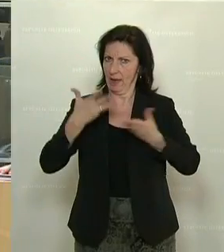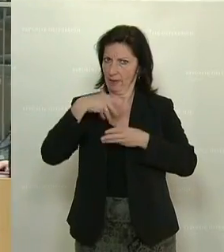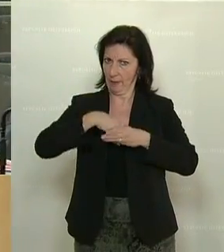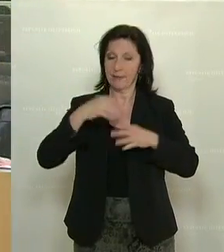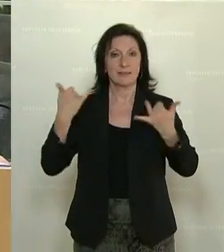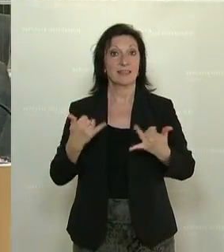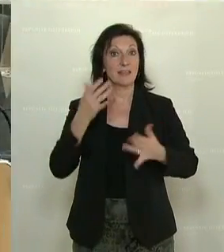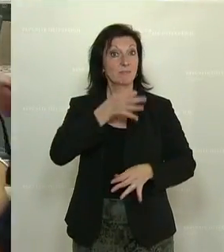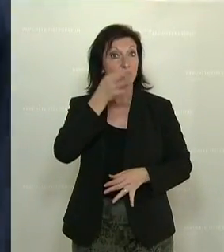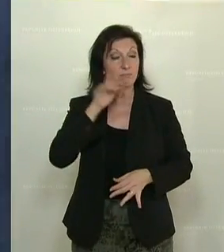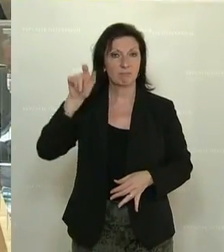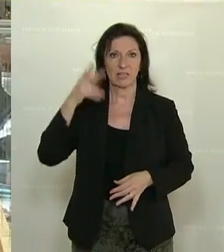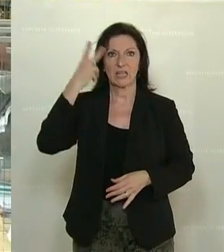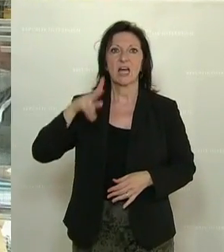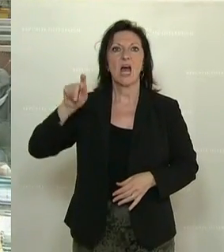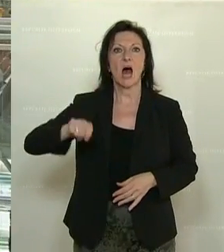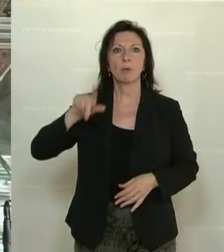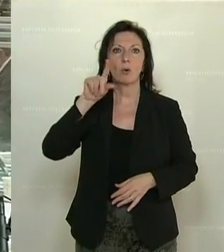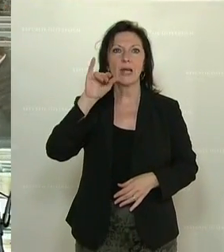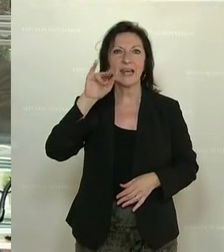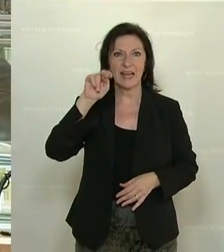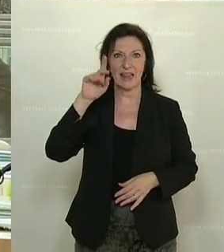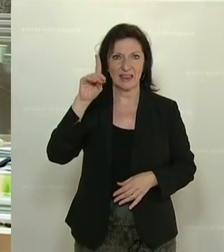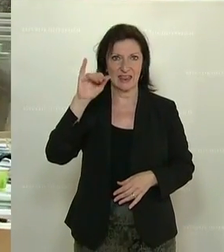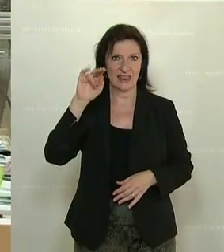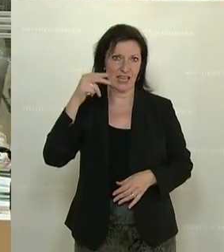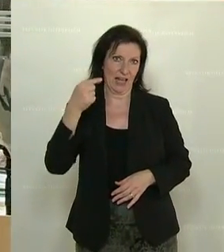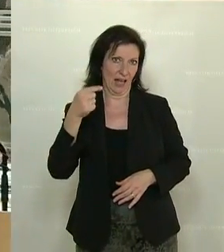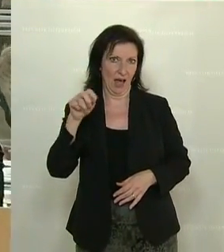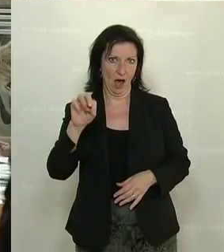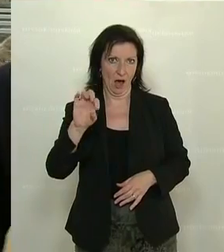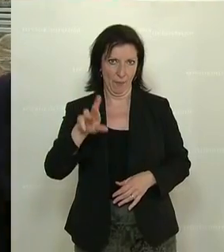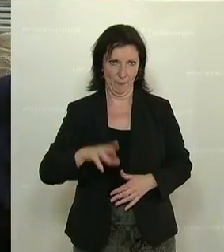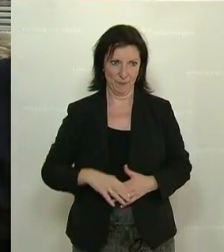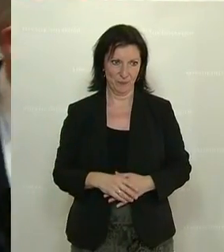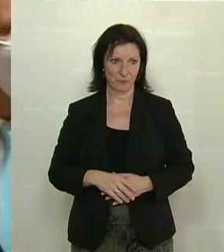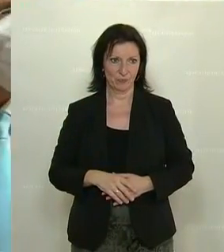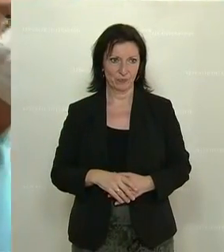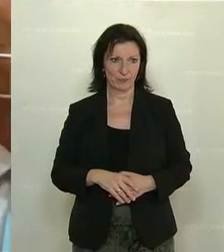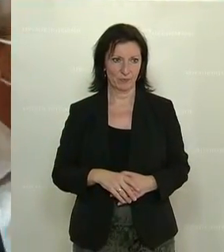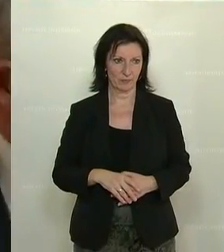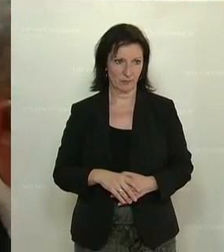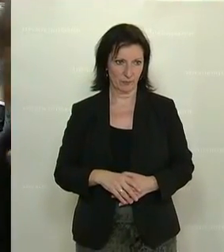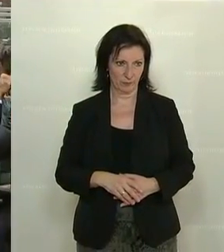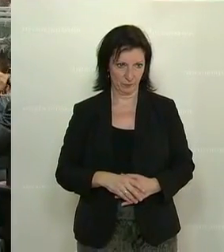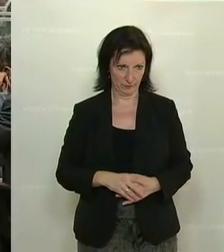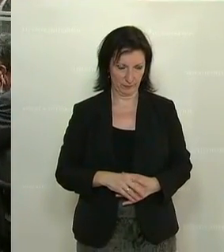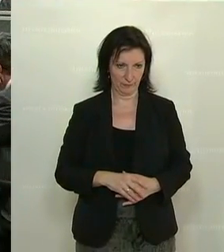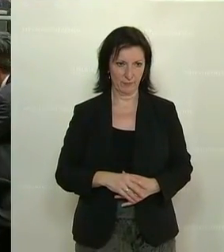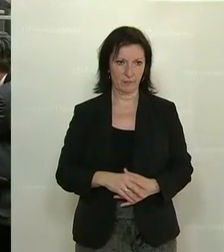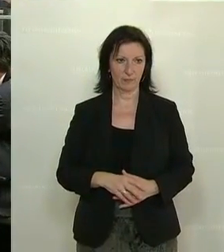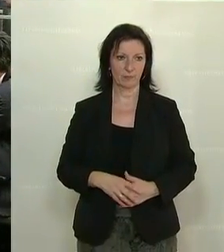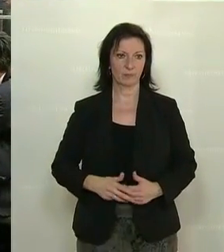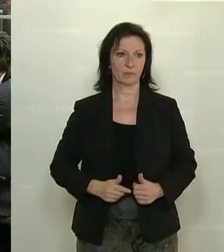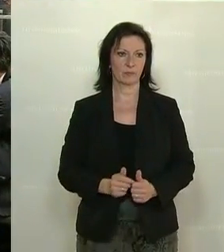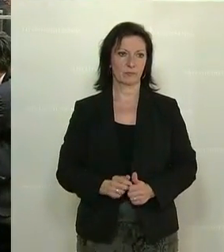Nächster Redner, Herr Abgeordneter Klaus Linninger. Wieder ein Bürgermeister aus Fischlhambe-Wels, ein Bauer und